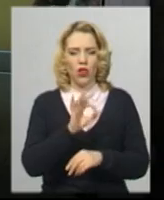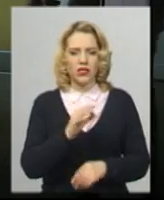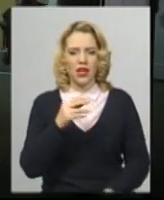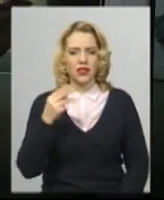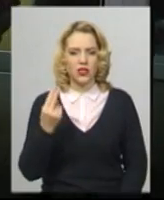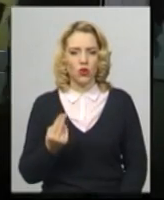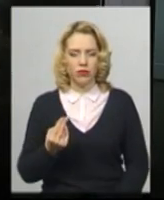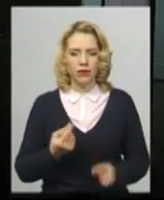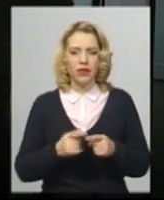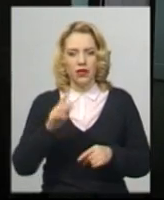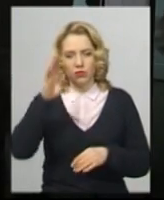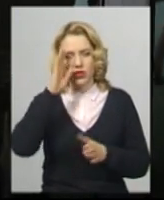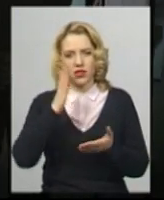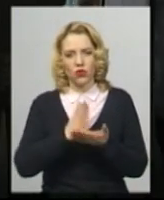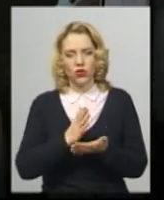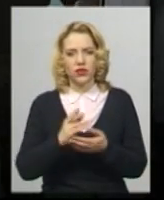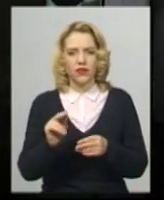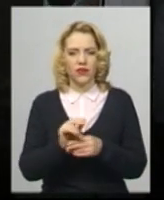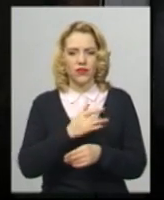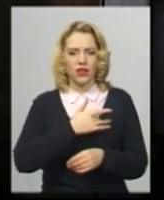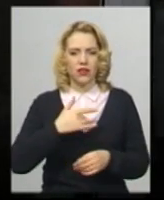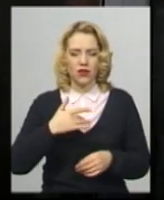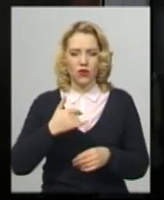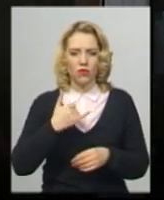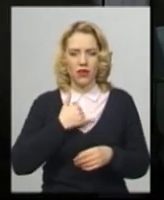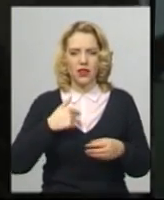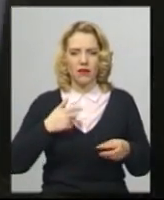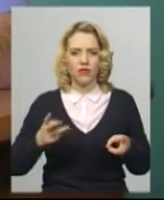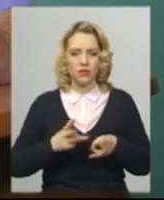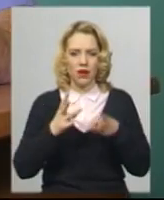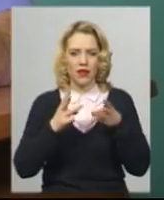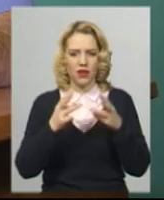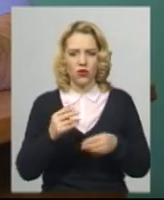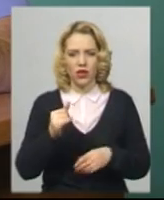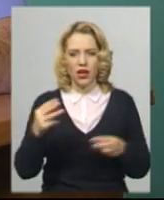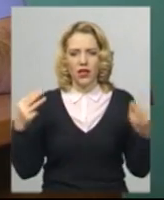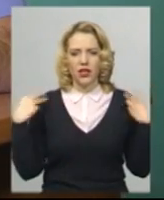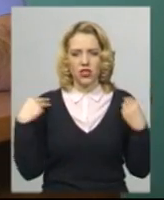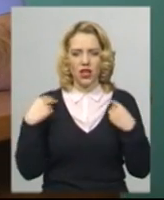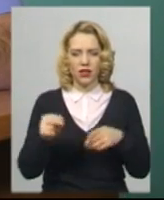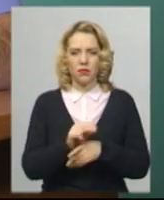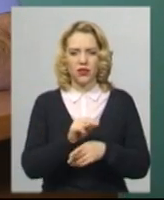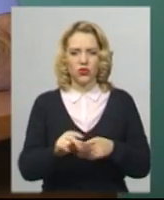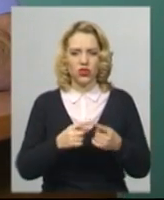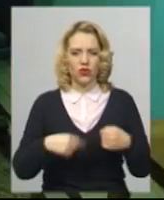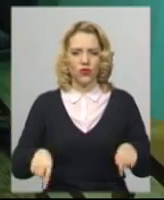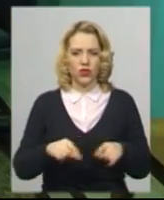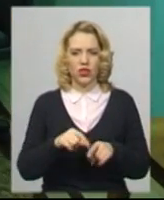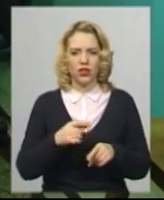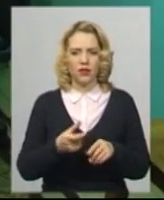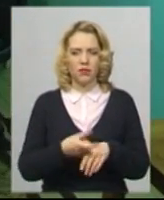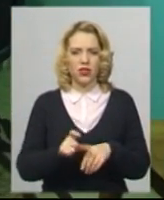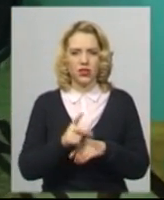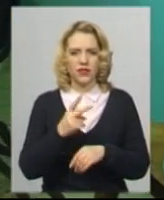Знаходуюся в відділенні терапії, в мене пневмонія, воспалення легких. Начальник терапевтичного відділення Олександр Цьць понад